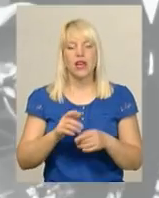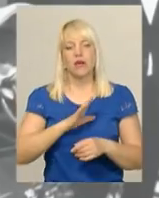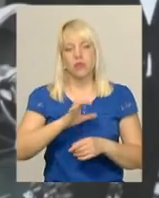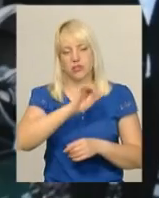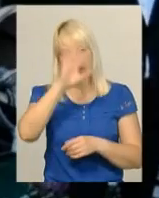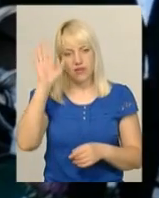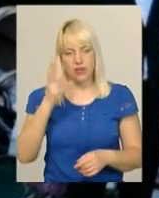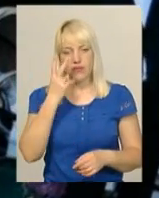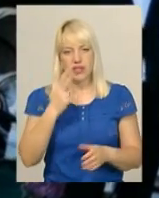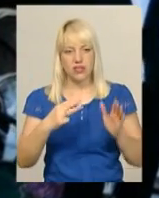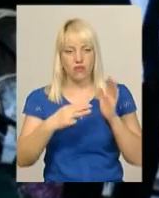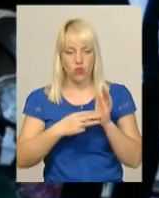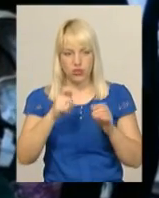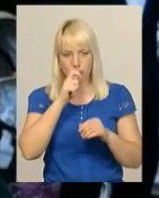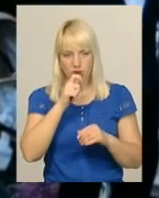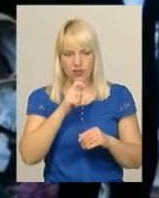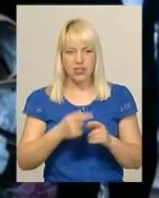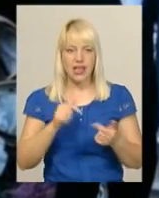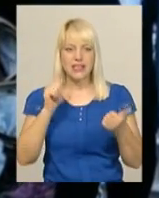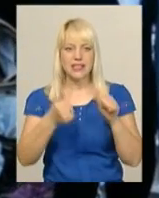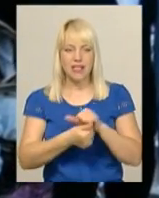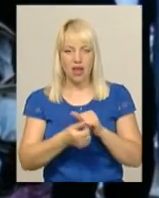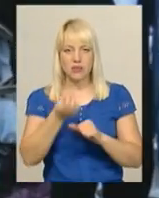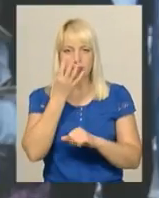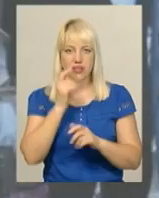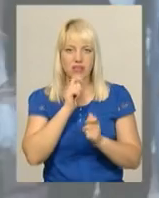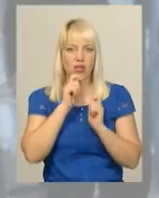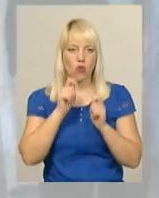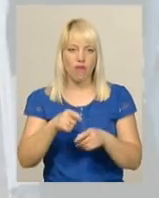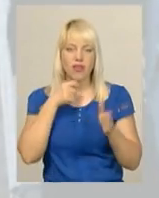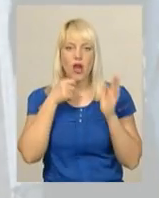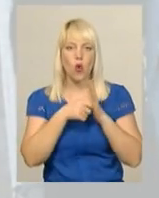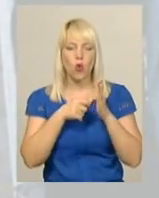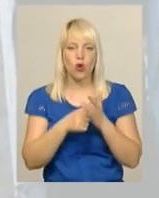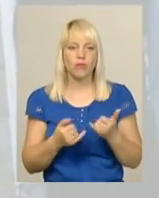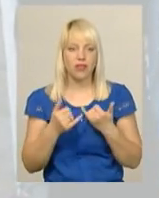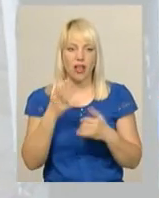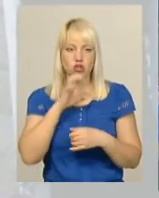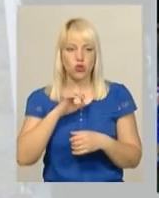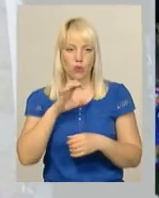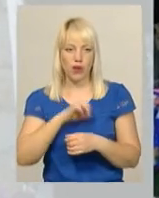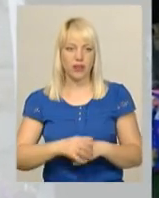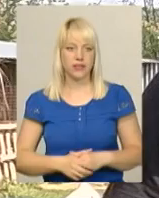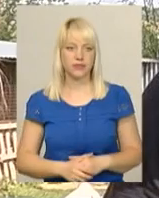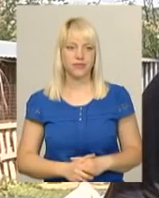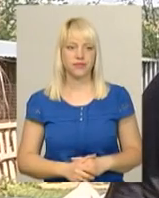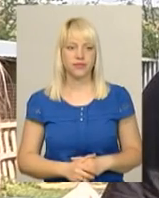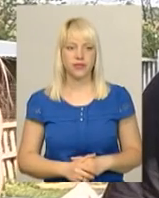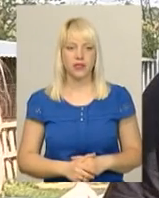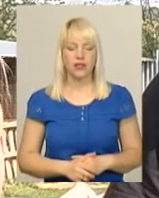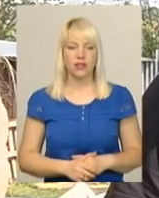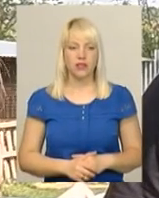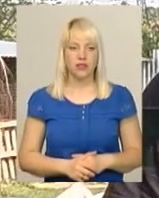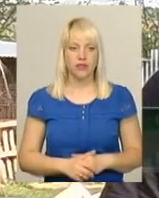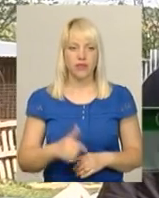квітня, гості дарували замість квітів. За словами Олександра та Юлії, інакшого варіанту з подарунками не обговорювали. Я не одну